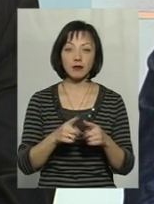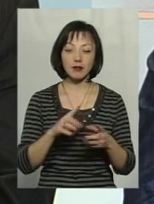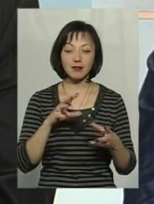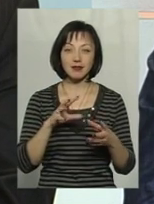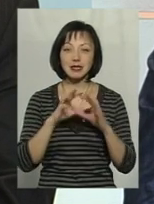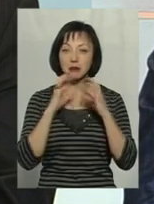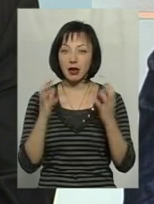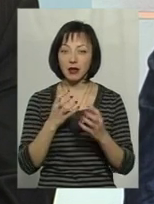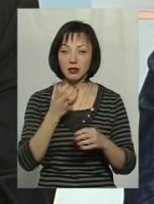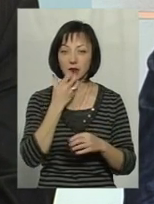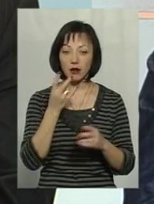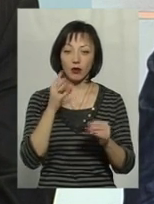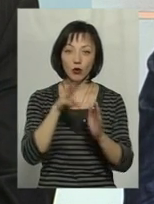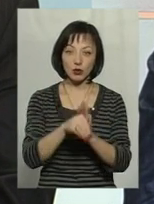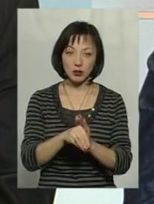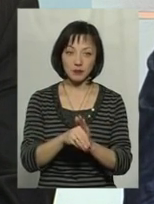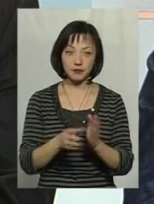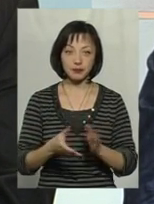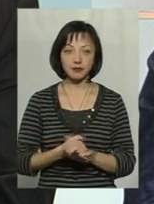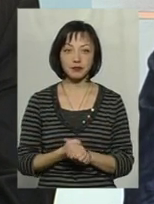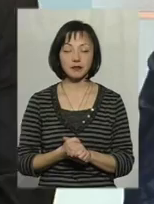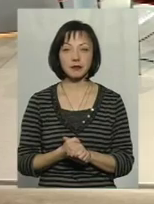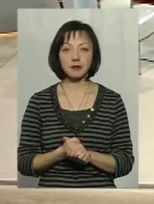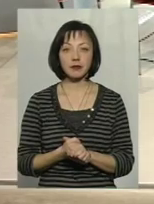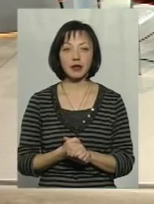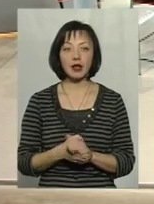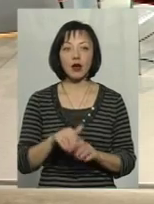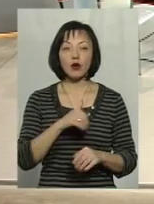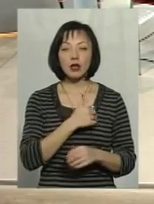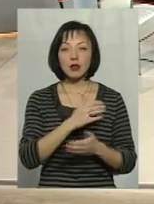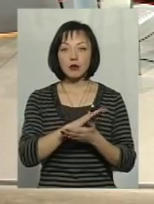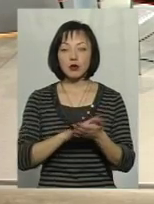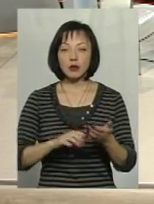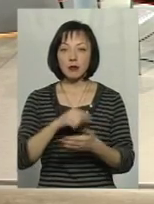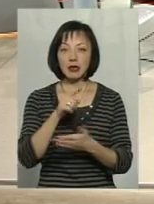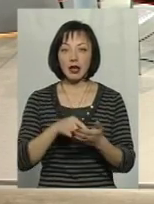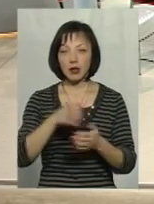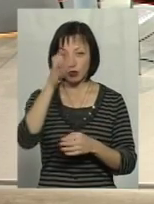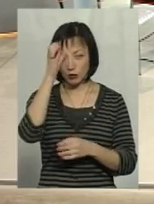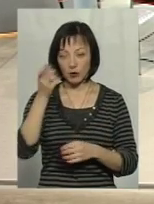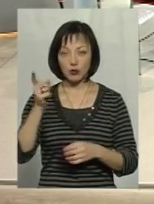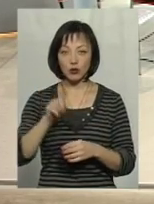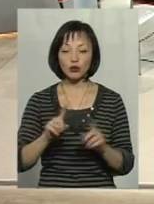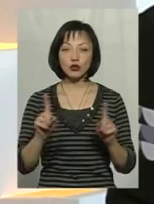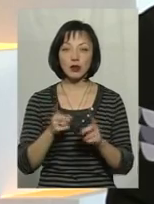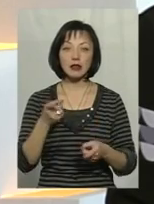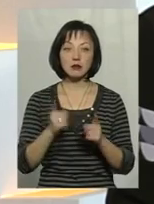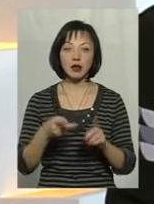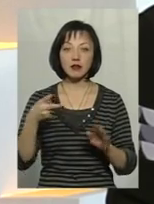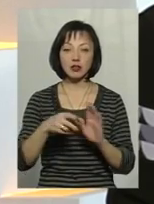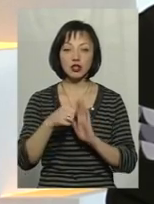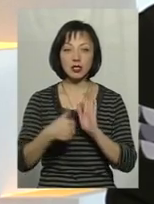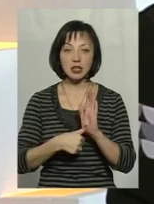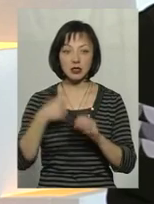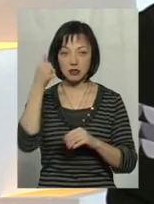і десь туди треба вкласти кошти. Я б хотіла продовжити питання освіти в тому плані, що насправді 2016